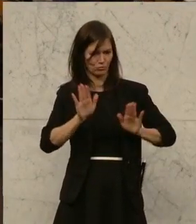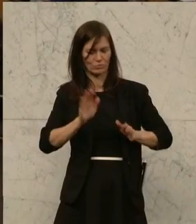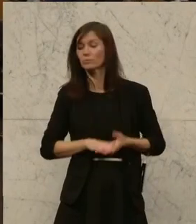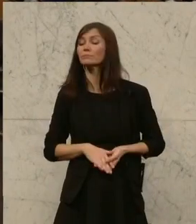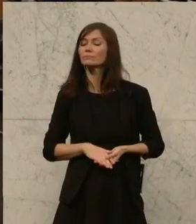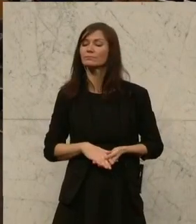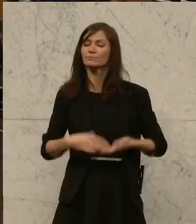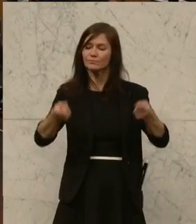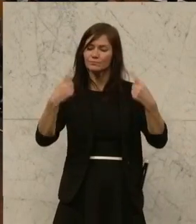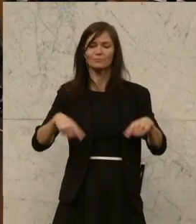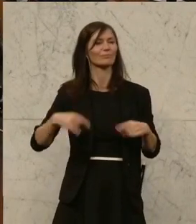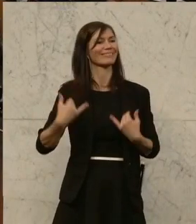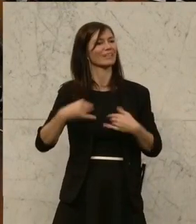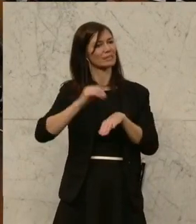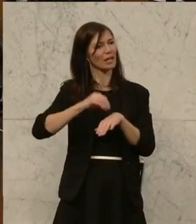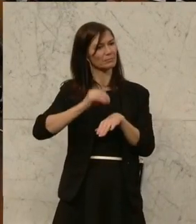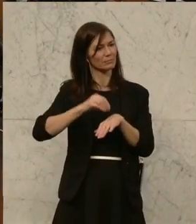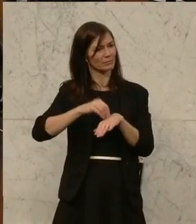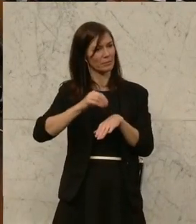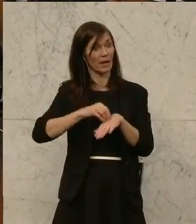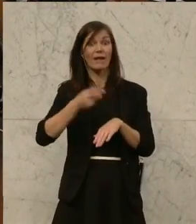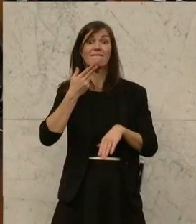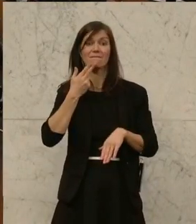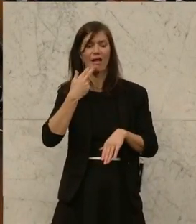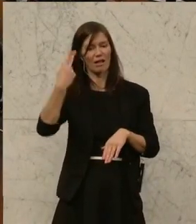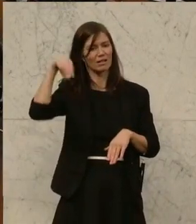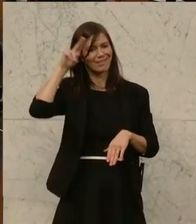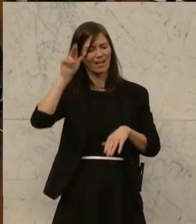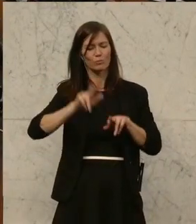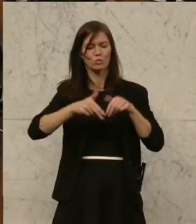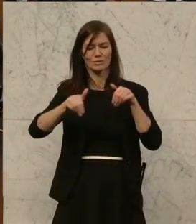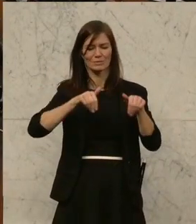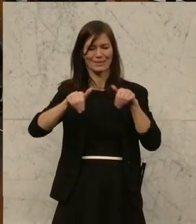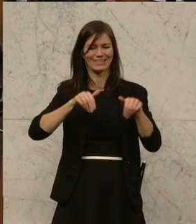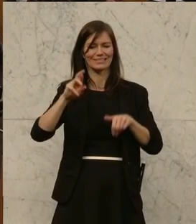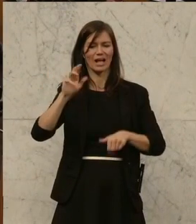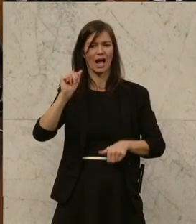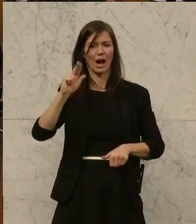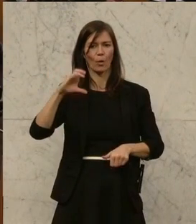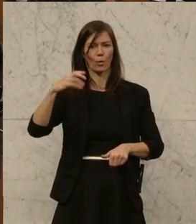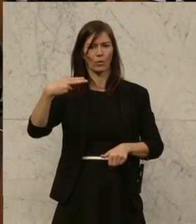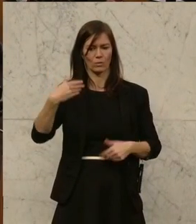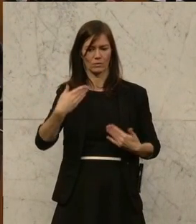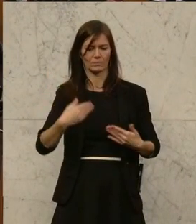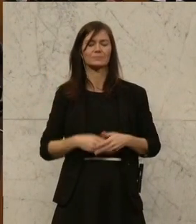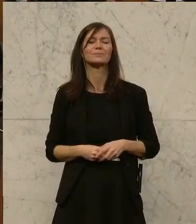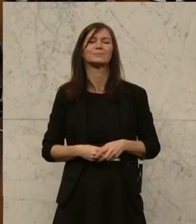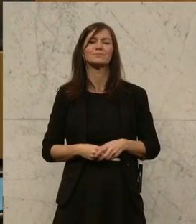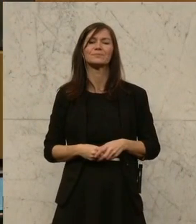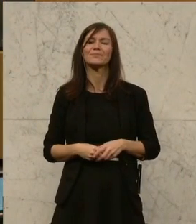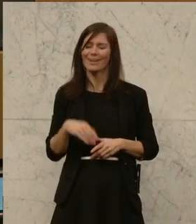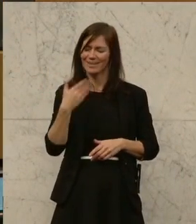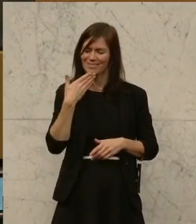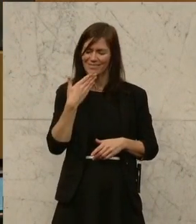werden. Und er bringt einen Entschließungsantrag ein. Er möchte, dass der Zitat Unsinn geblockte Altersteilzeit